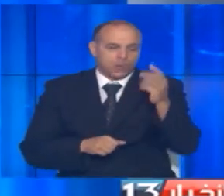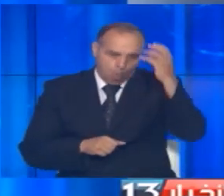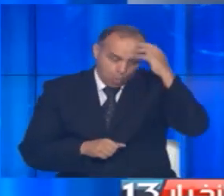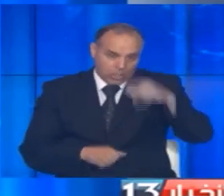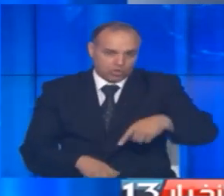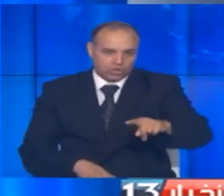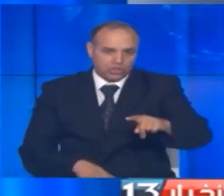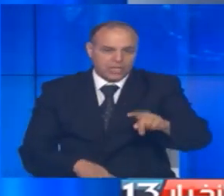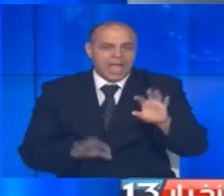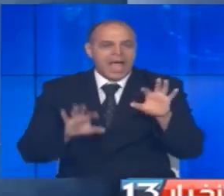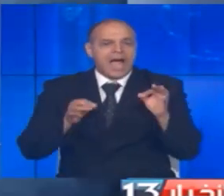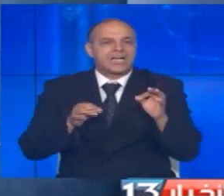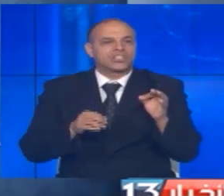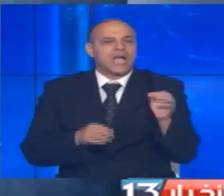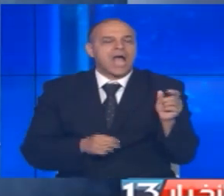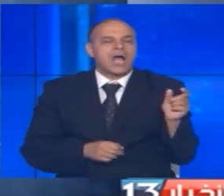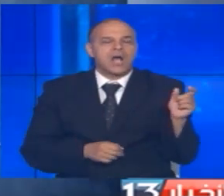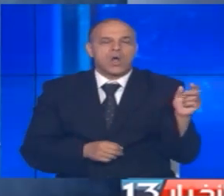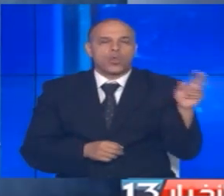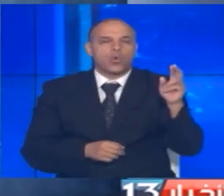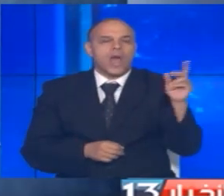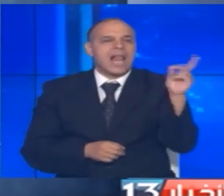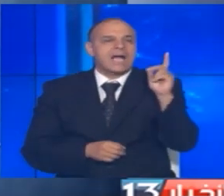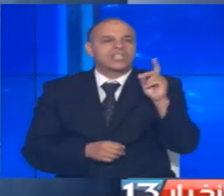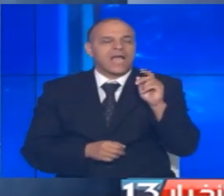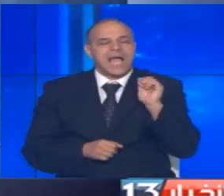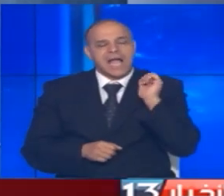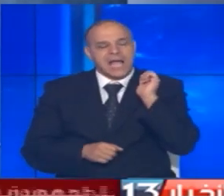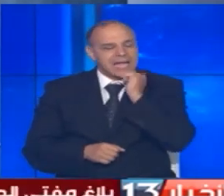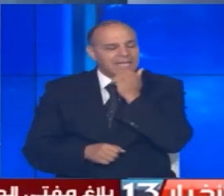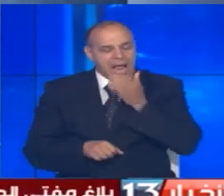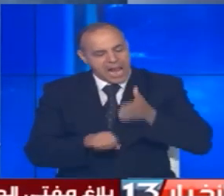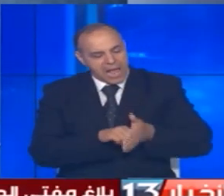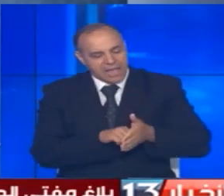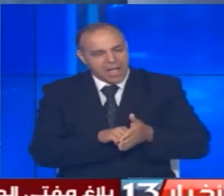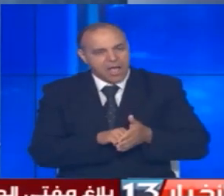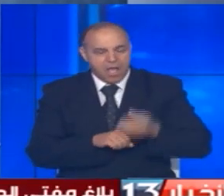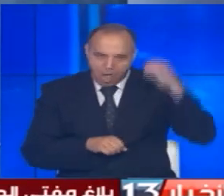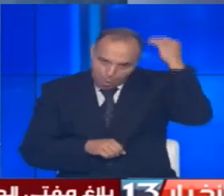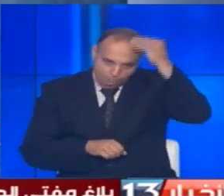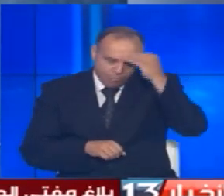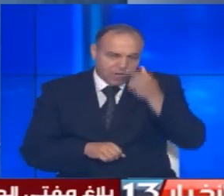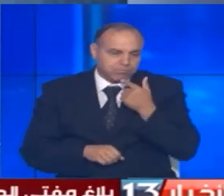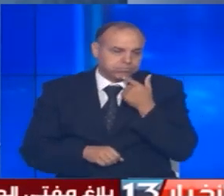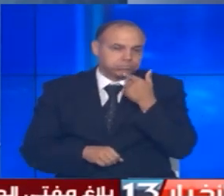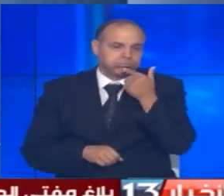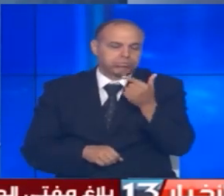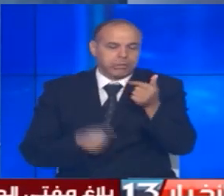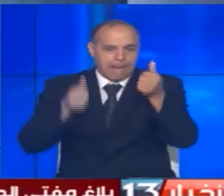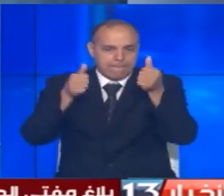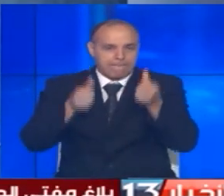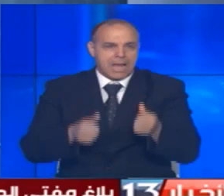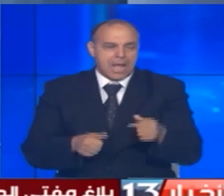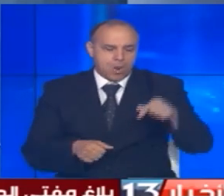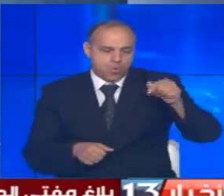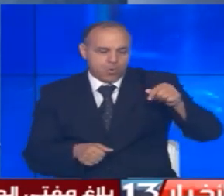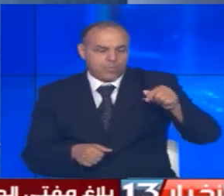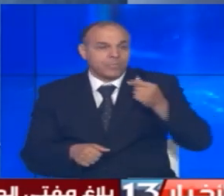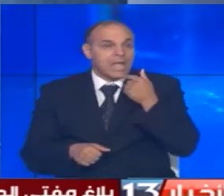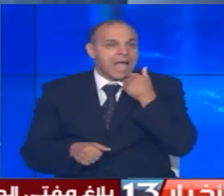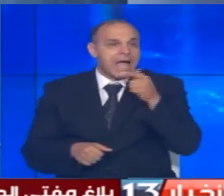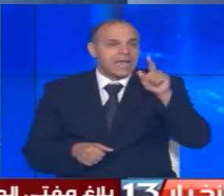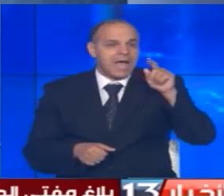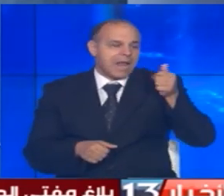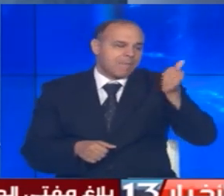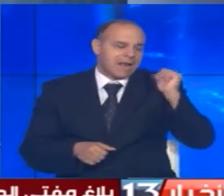أوت الجاري العاشر من شهر ذي الحج أول أيام عيد الأضحى وقد أعلن مفتي الجمهورية عثمان بطيخ في بلاغ صادر اليوم أن